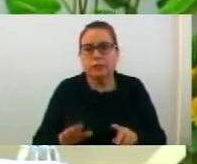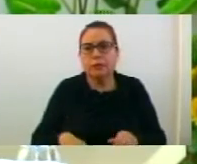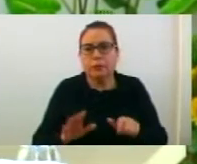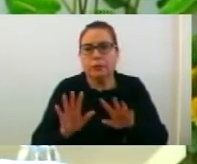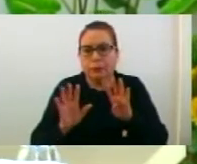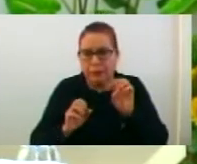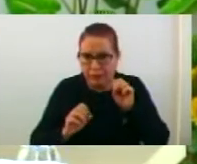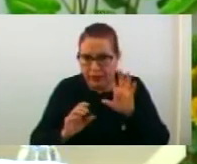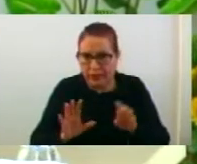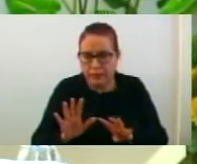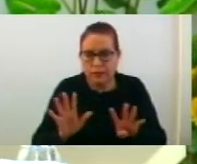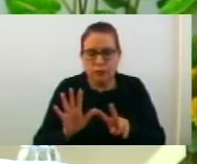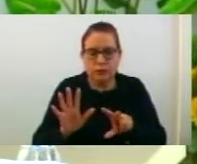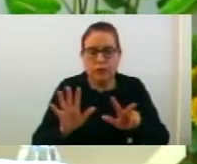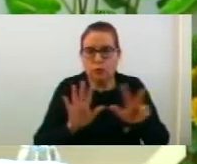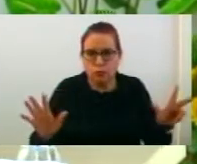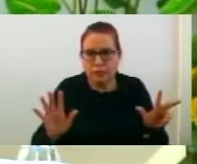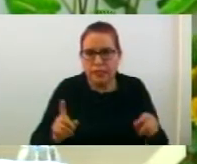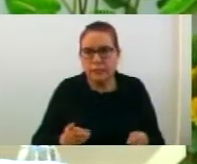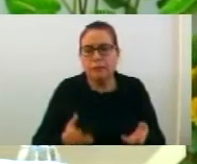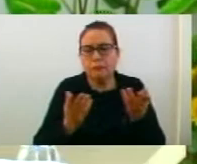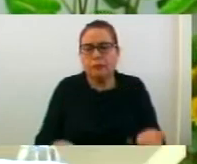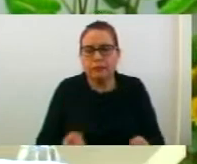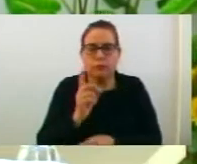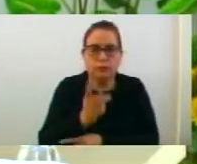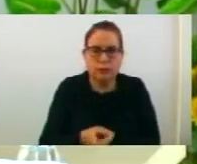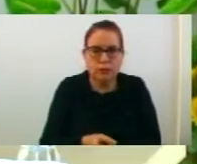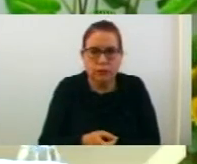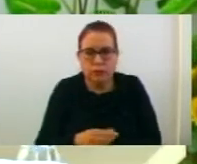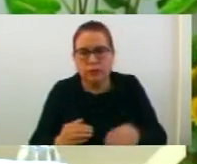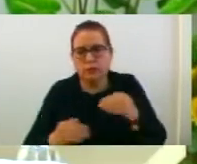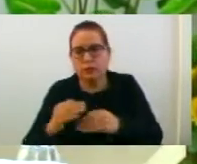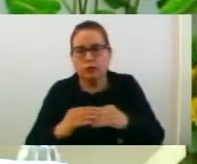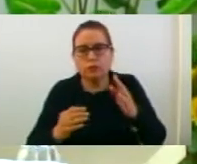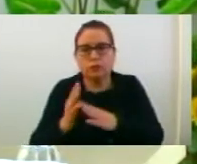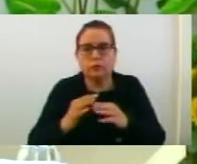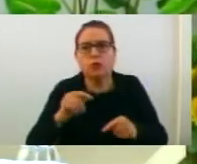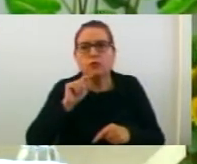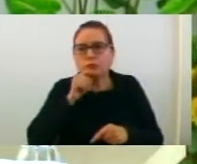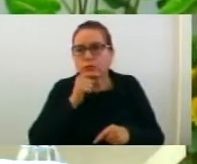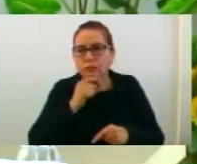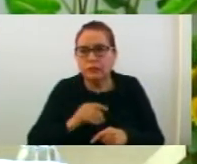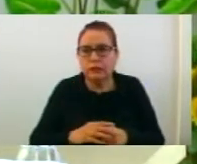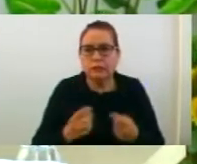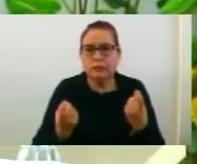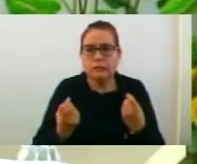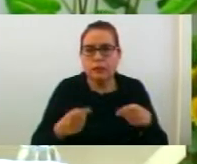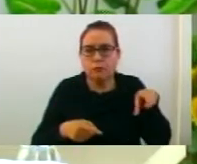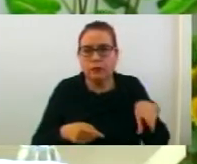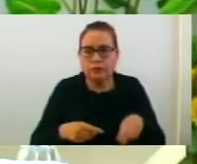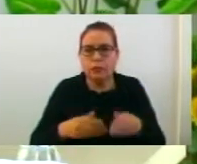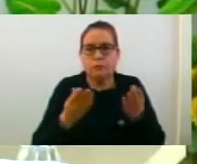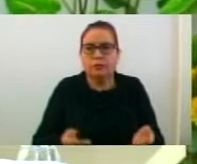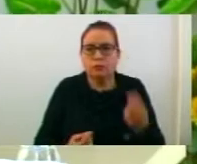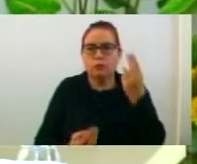и предлог от логите за регулиране статус на безправни изградени обjekти. Прелог